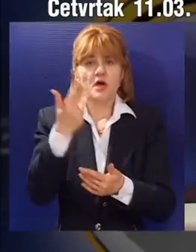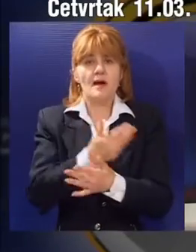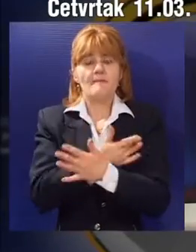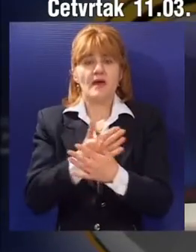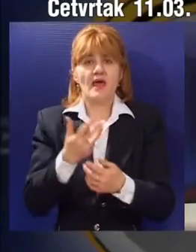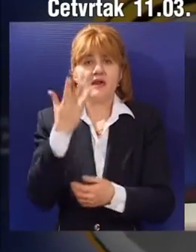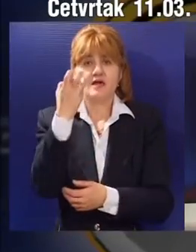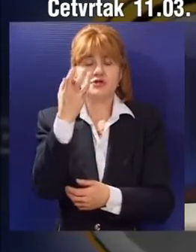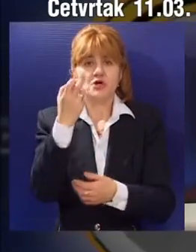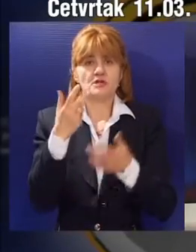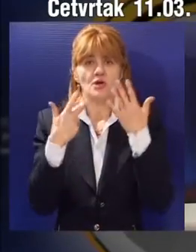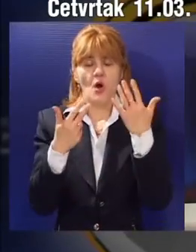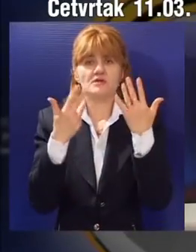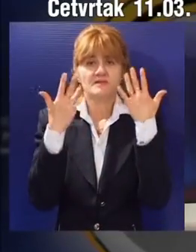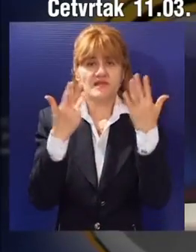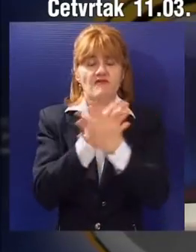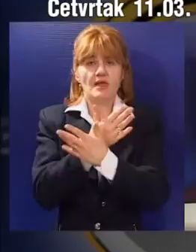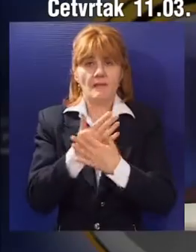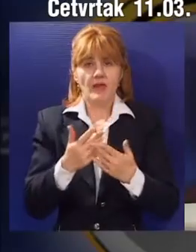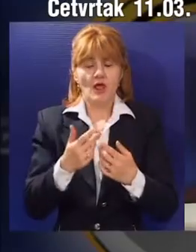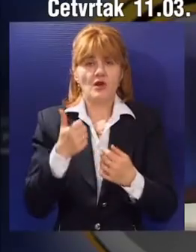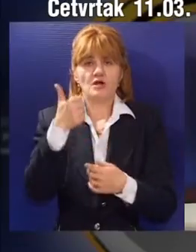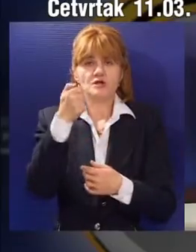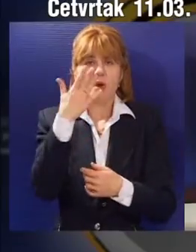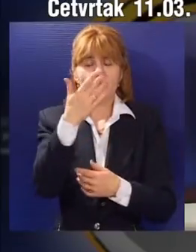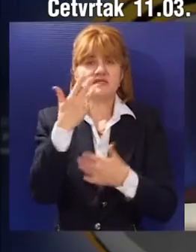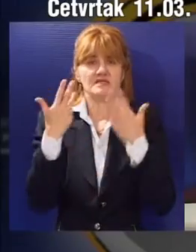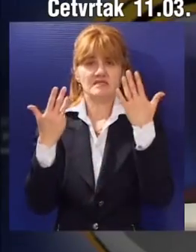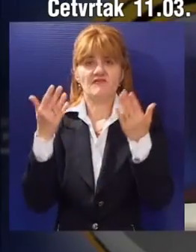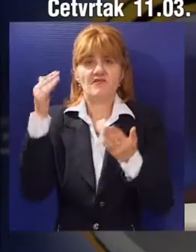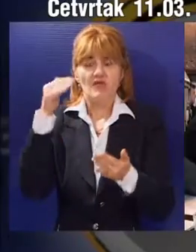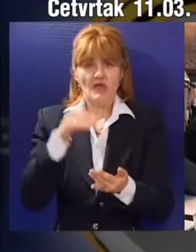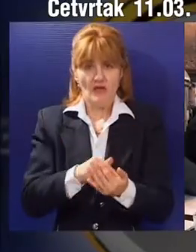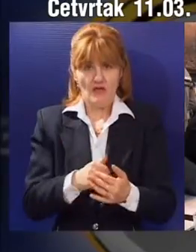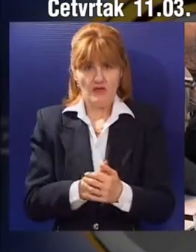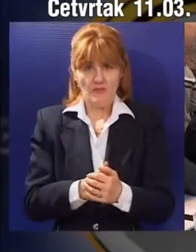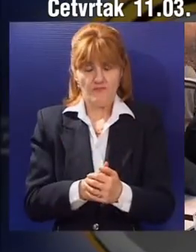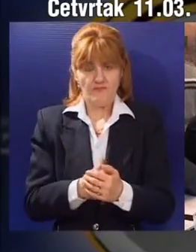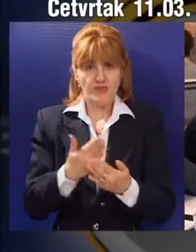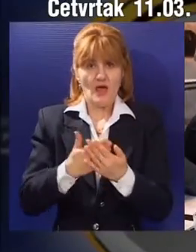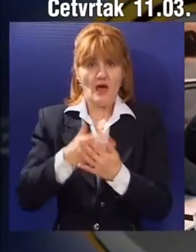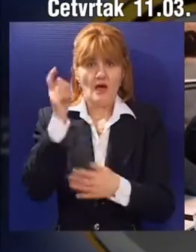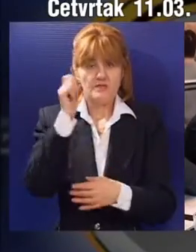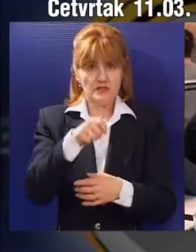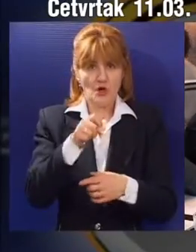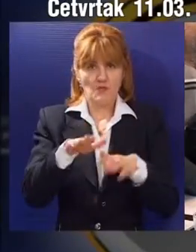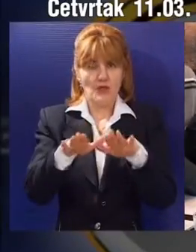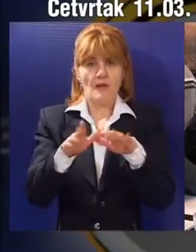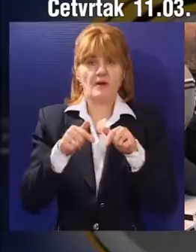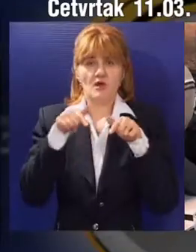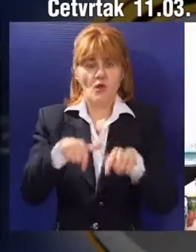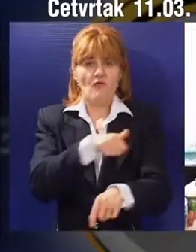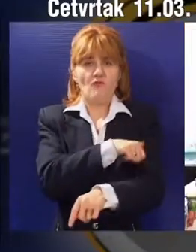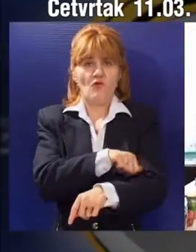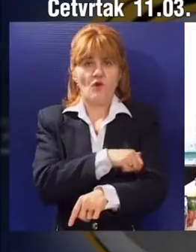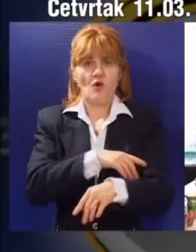489 miliona i 159 hiljada dinara. Gradsko veće usvojilo je predlog budžeta